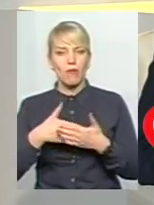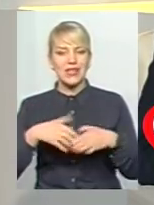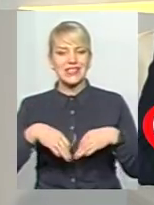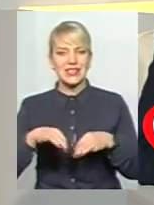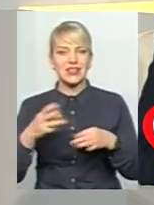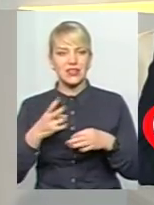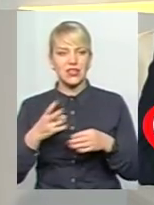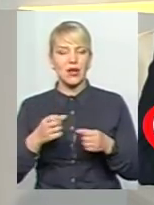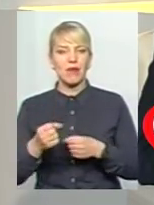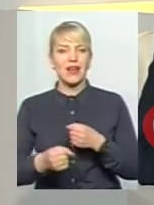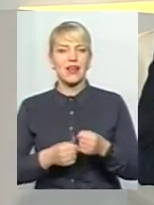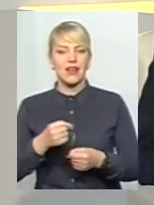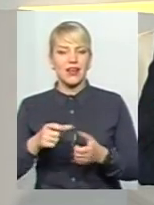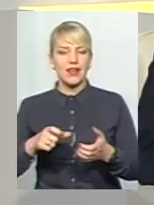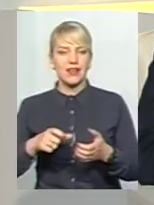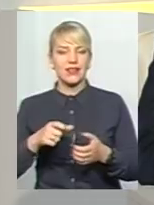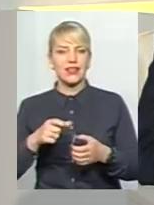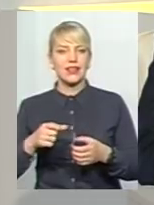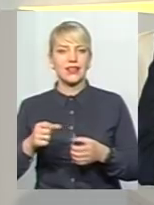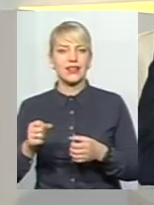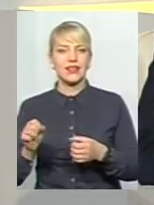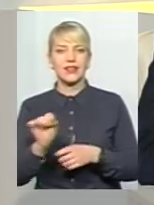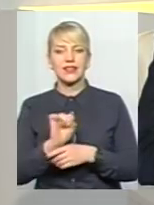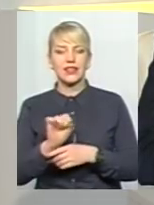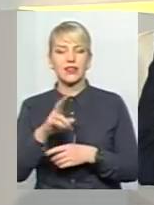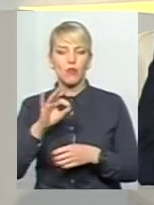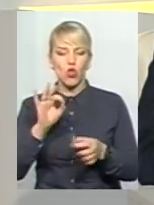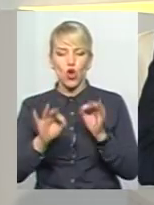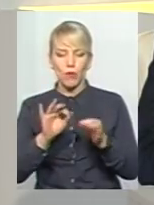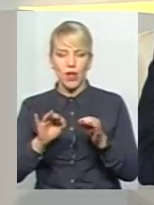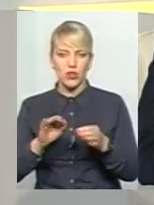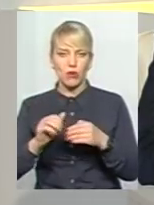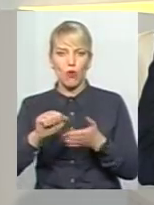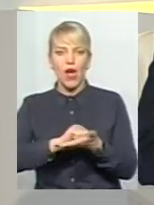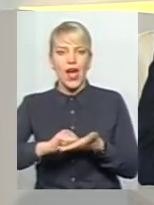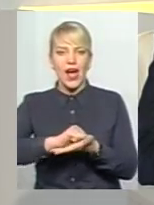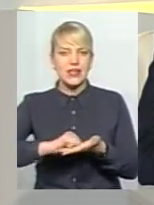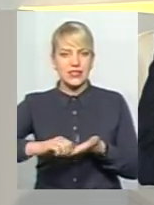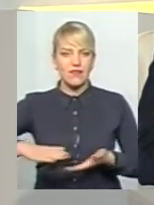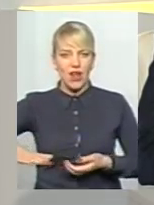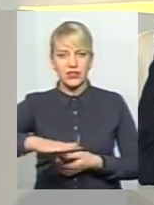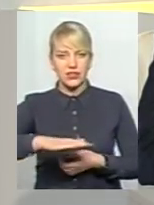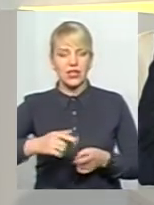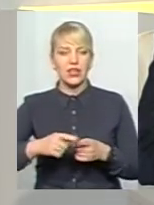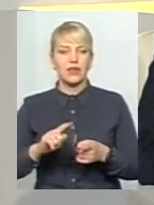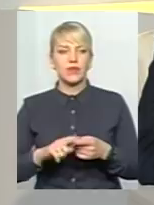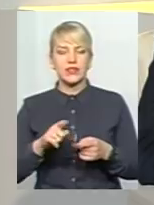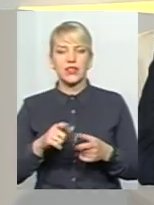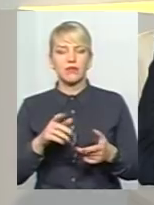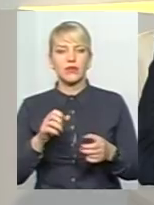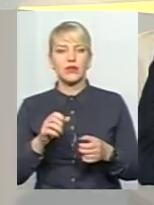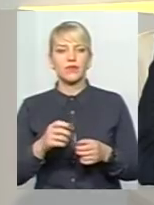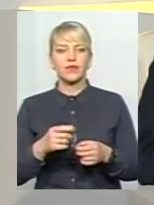він має їхати по нормальному дорожньому покритті. Інакше це аварійна ситуація, яка вже у Хмельницькому, на превеликий жаль, кілька років тому і закінчилася двома